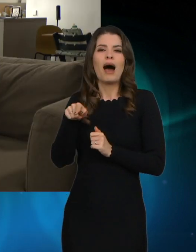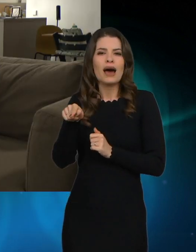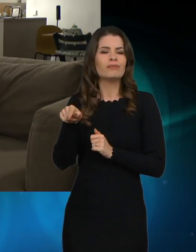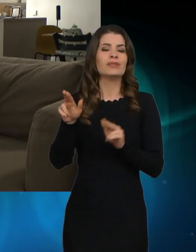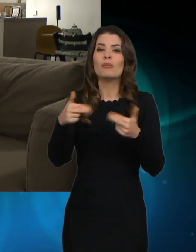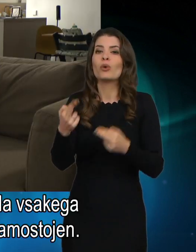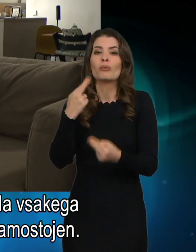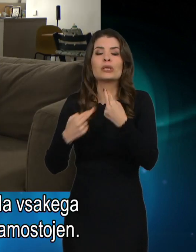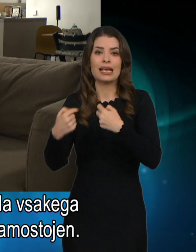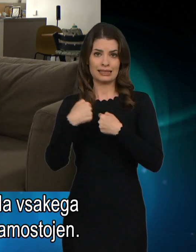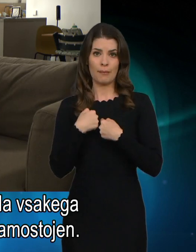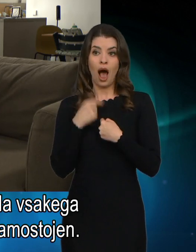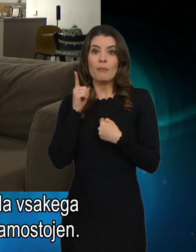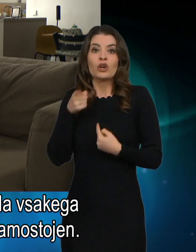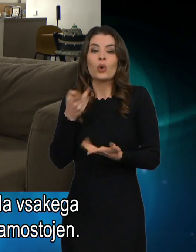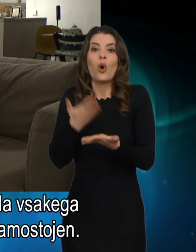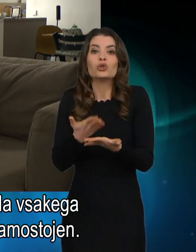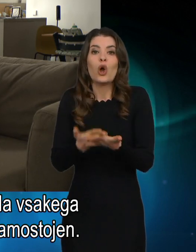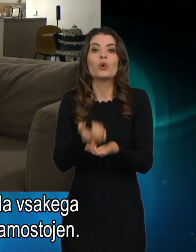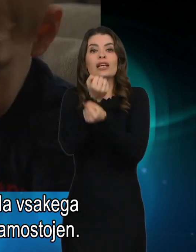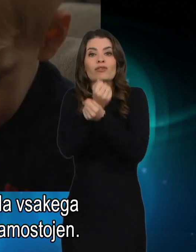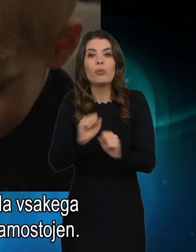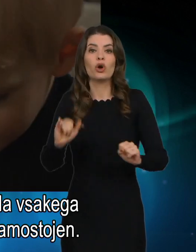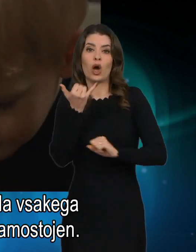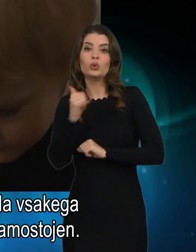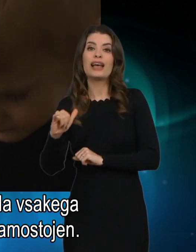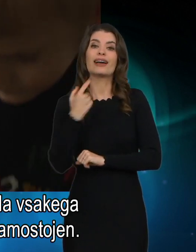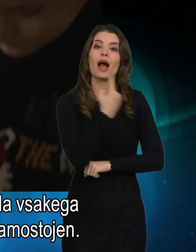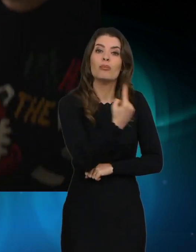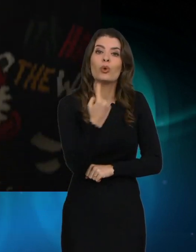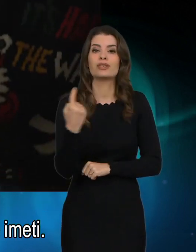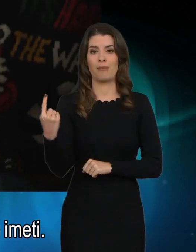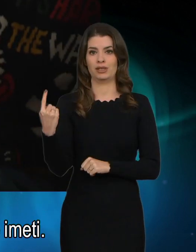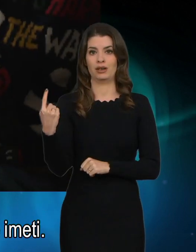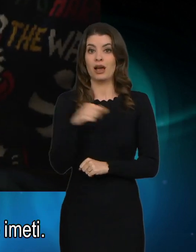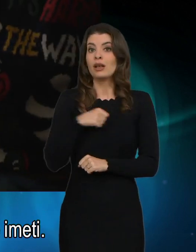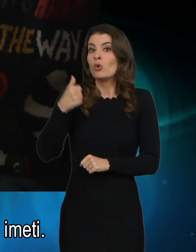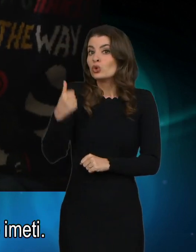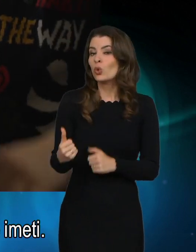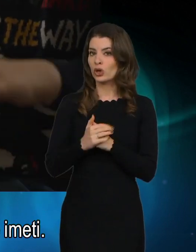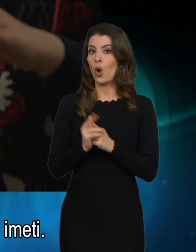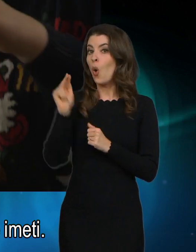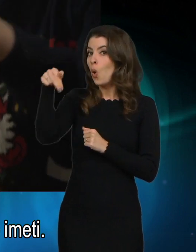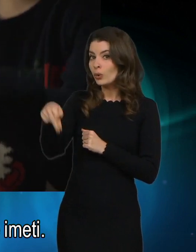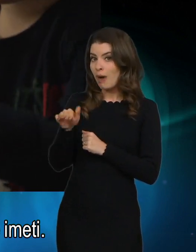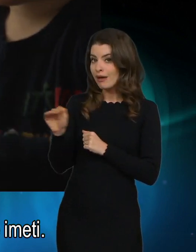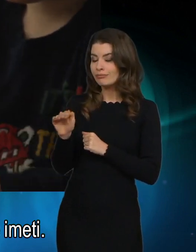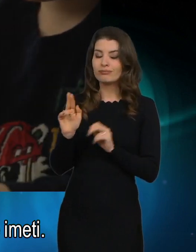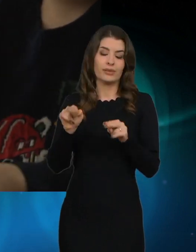za sebe. Pač tu je osnovna svoboda vsazga posameznika, da si ti samostojen. On tega ne more imeti.